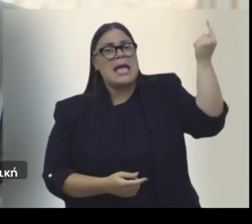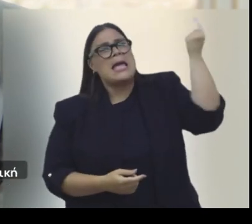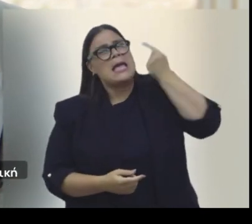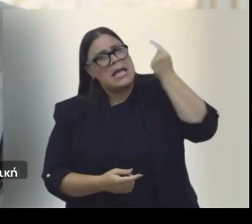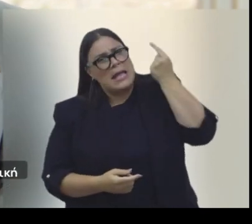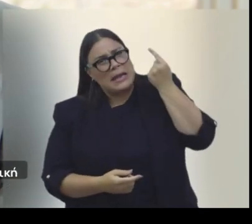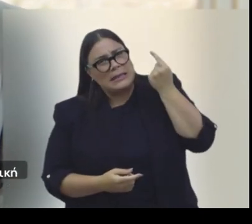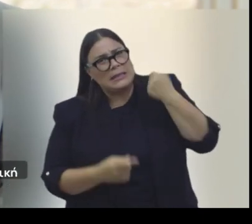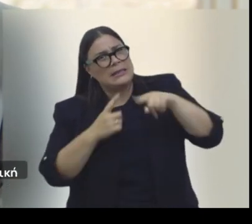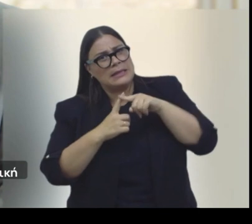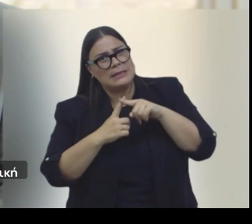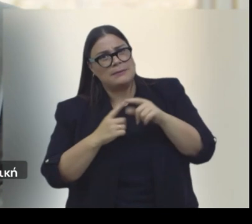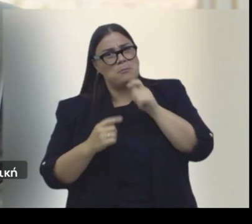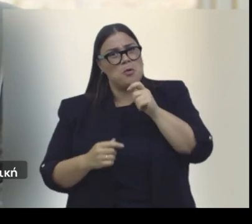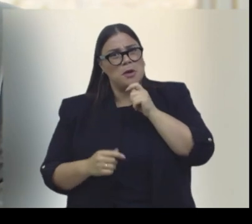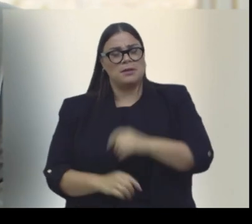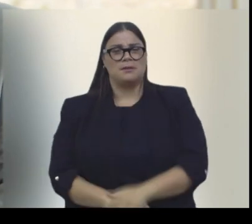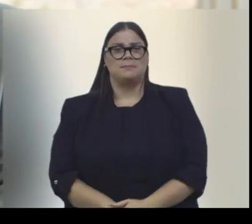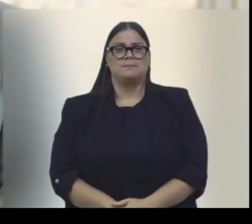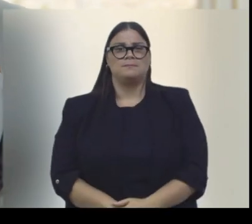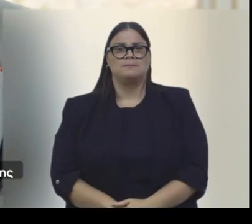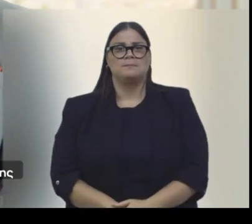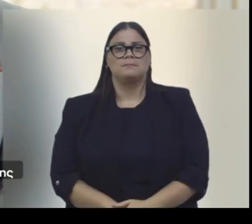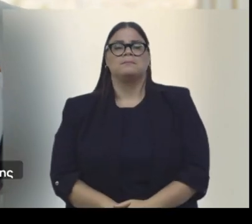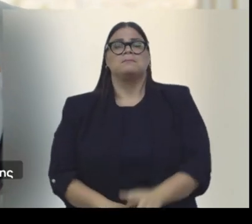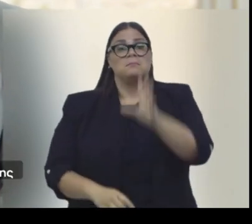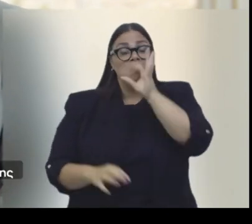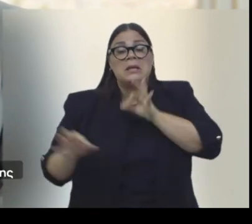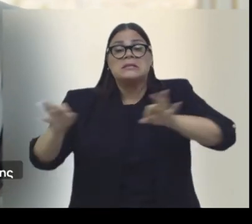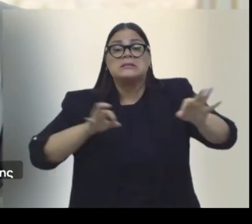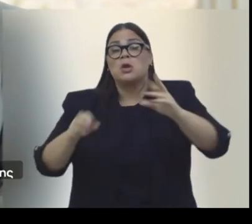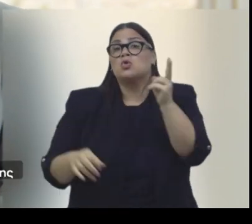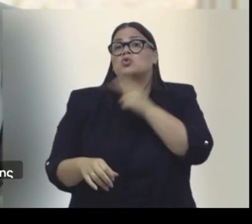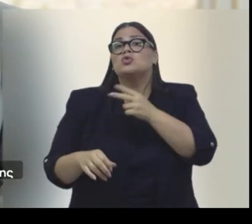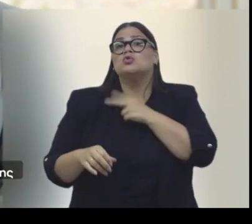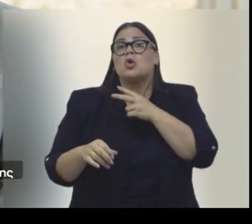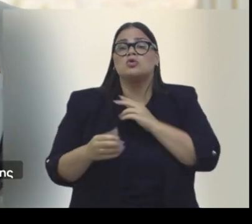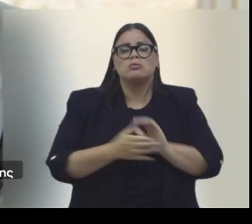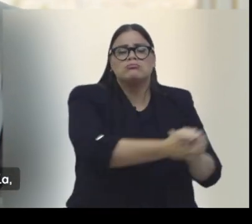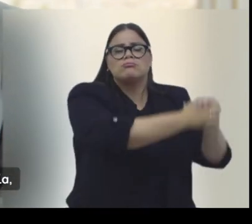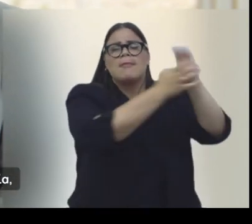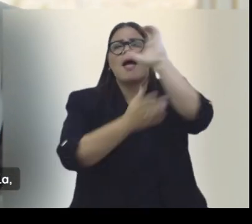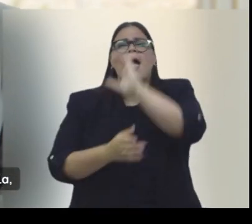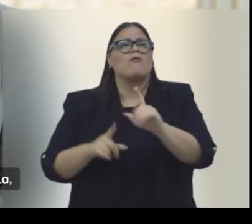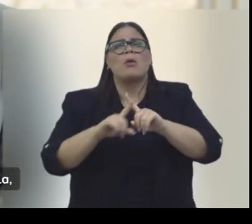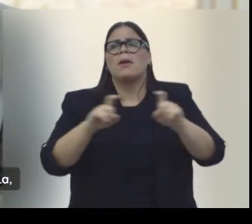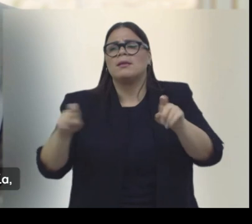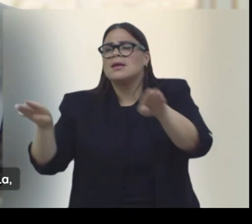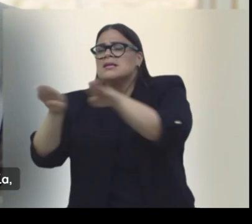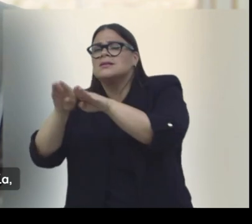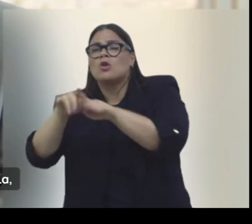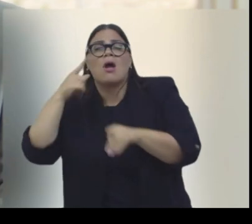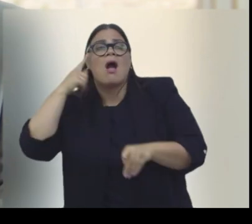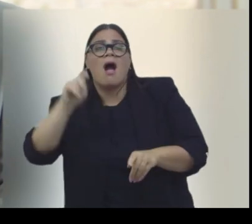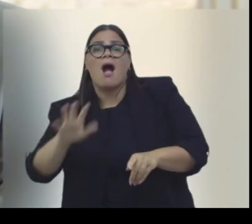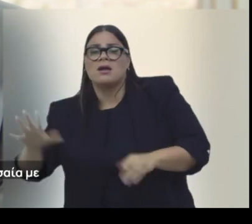και να δέχεται και τον οποιαδήποτε επικριτική πολιτική. Μια πραγματική γεωπολιωτική στρατηγική της ΕΕ είναι η φύλαξη των συνόρων